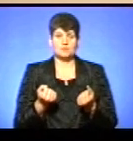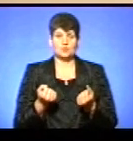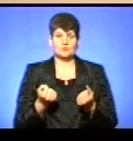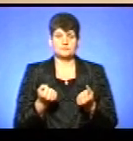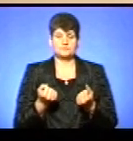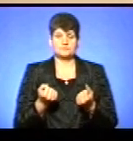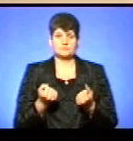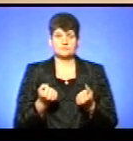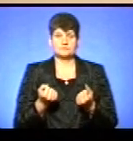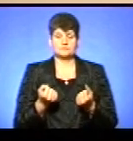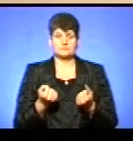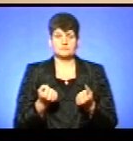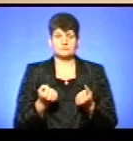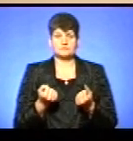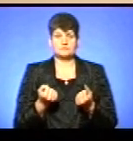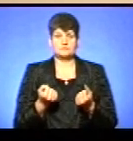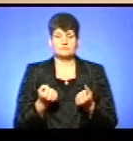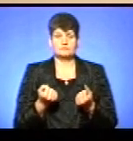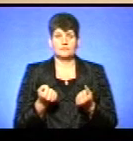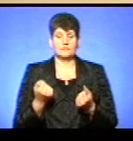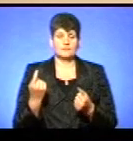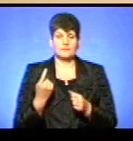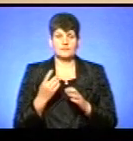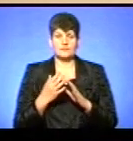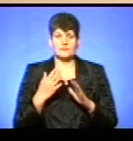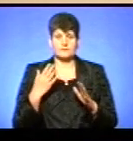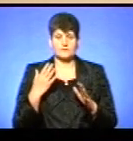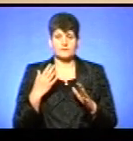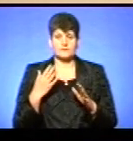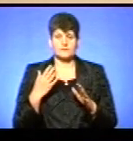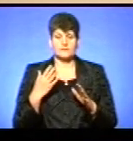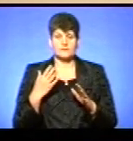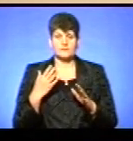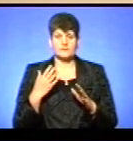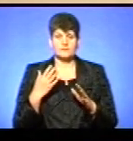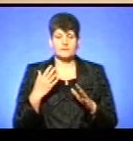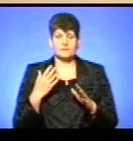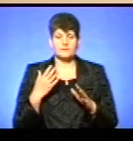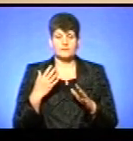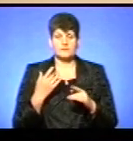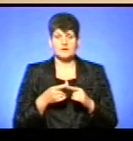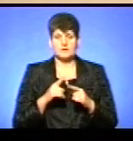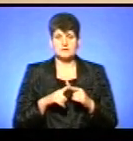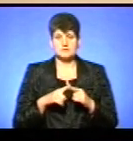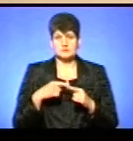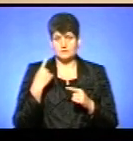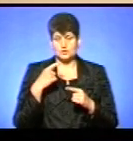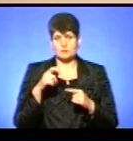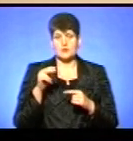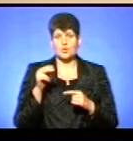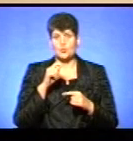насамперед в особі Української